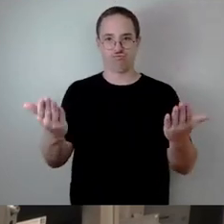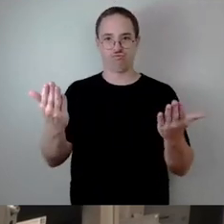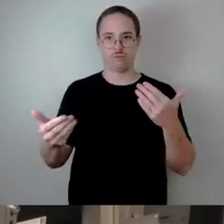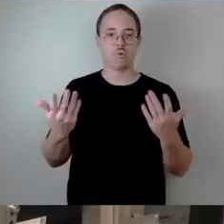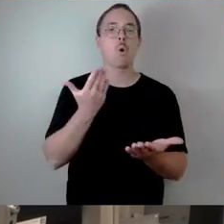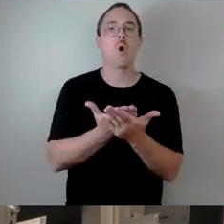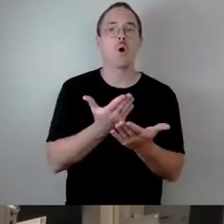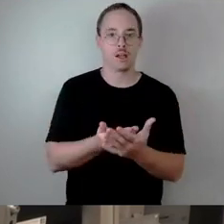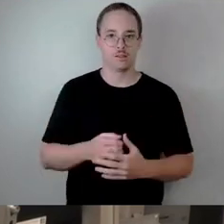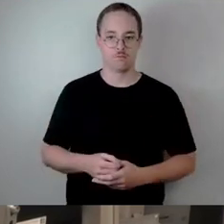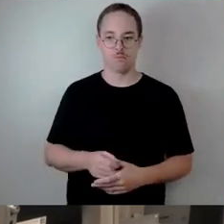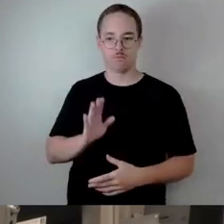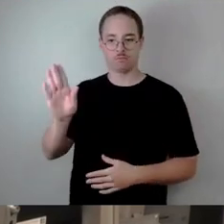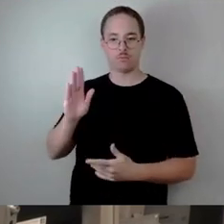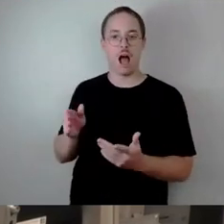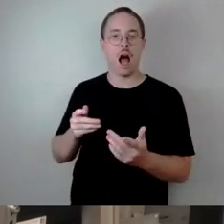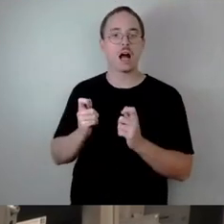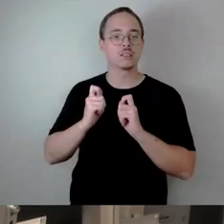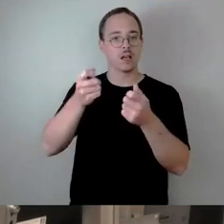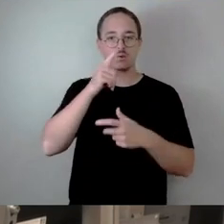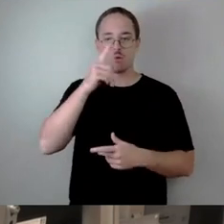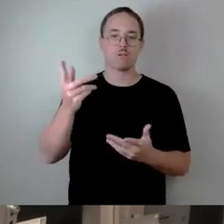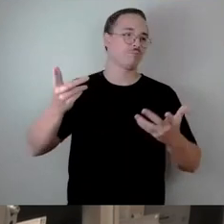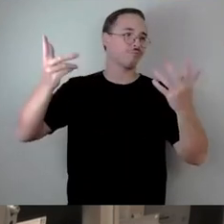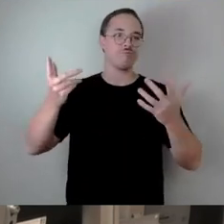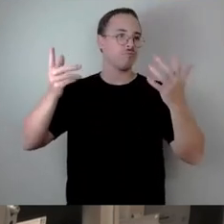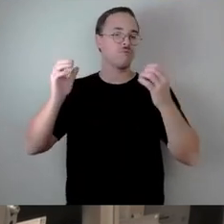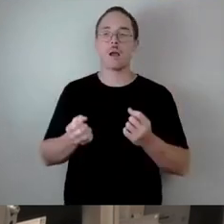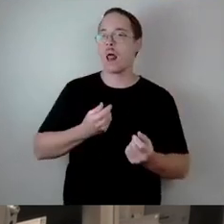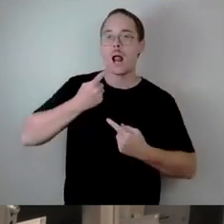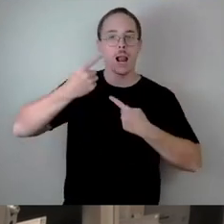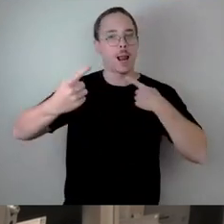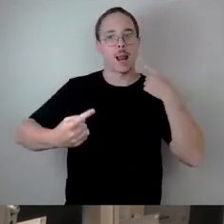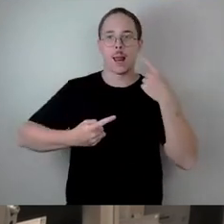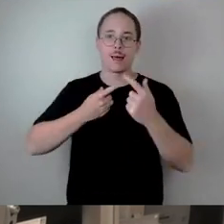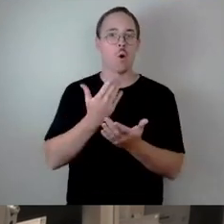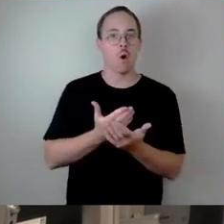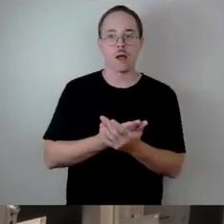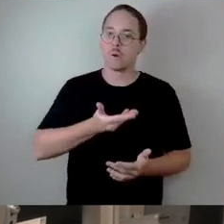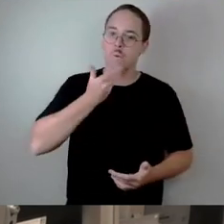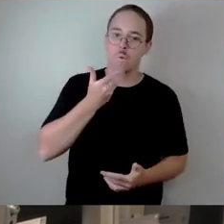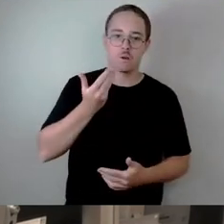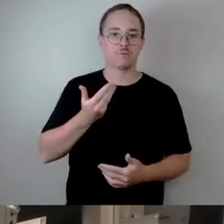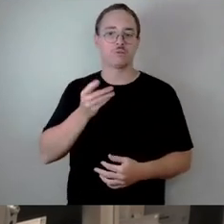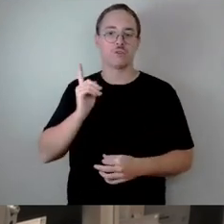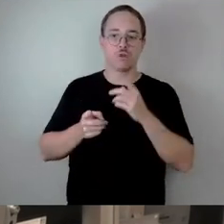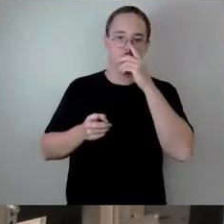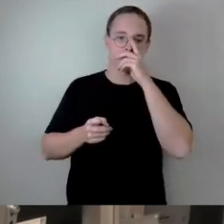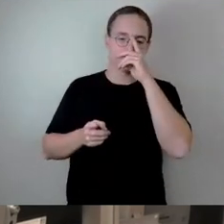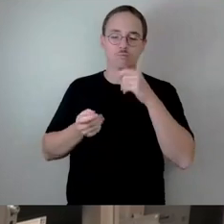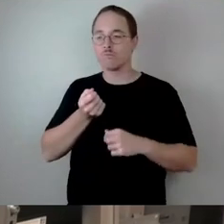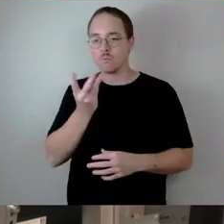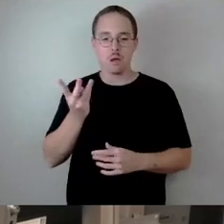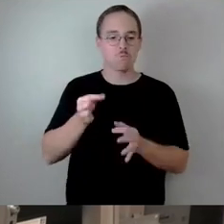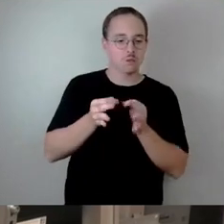Ihr Antrag ist einfach nur Wischiwaschi. Der formuliert nichts Konkretes. Der sagt einfach, ja, lassen Sie uns das mal überarbeiten nach folgenden Maßgaben. Das